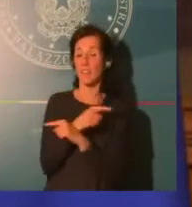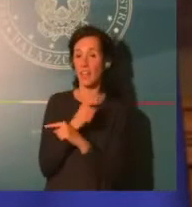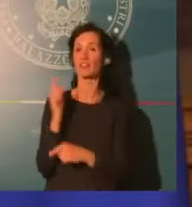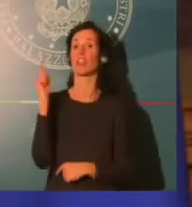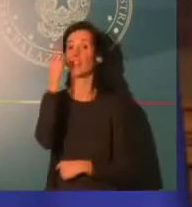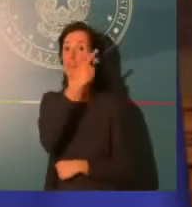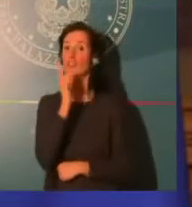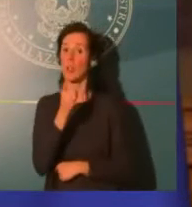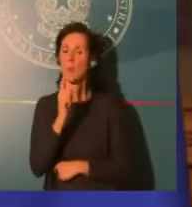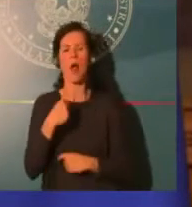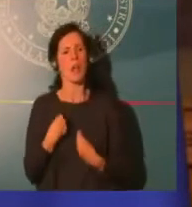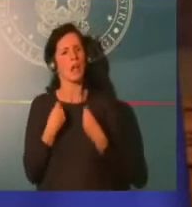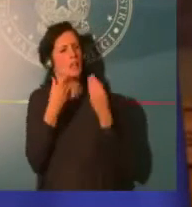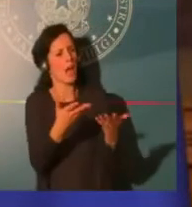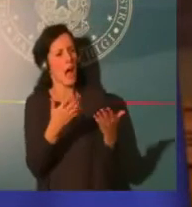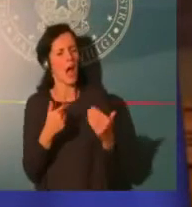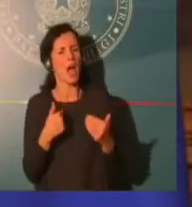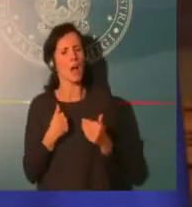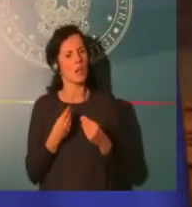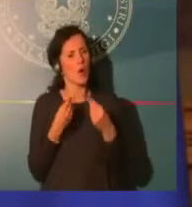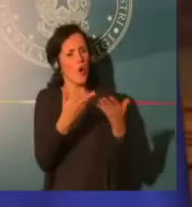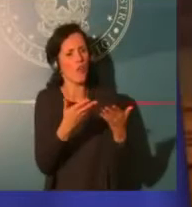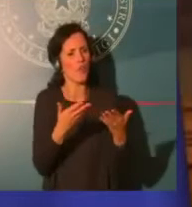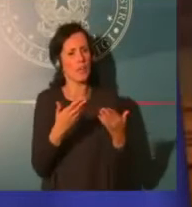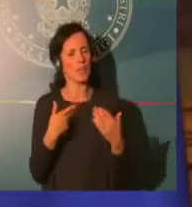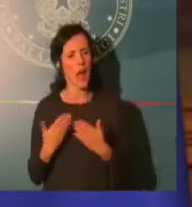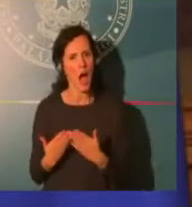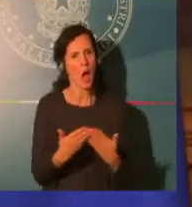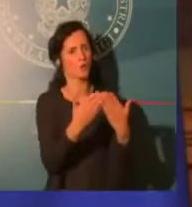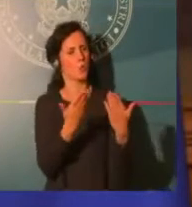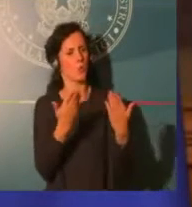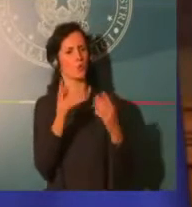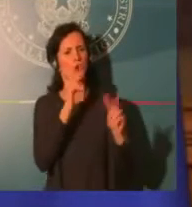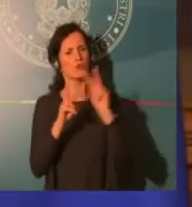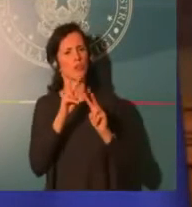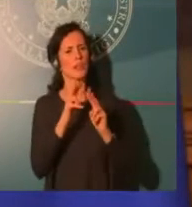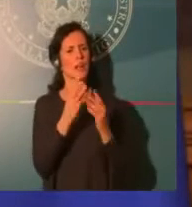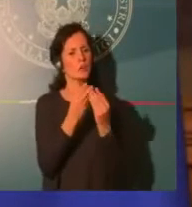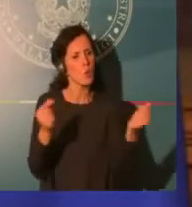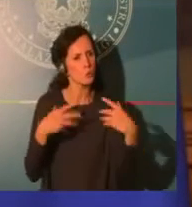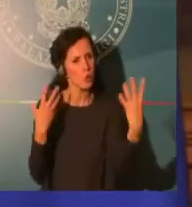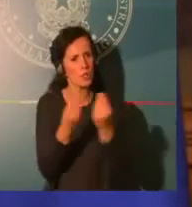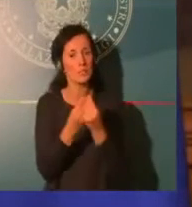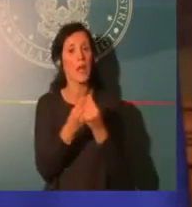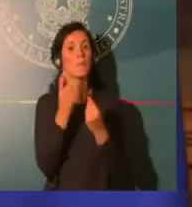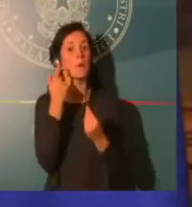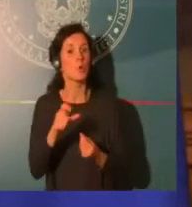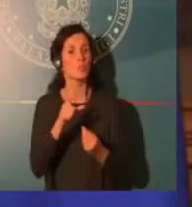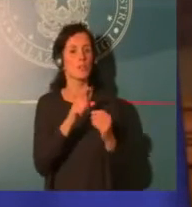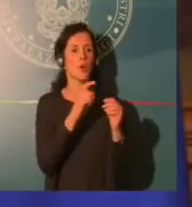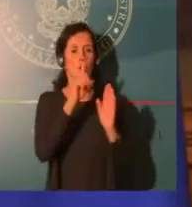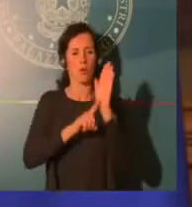controllo e di controllare, di mettere in sicurezza il Paese. Cioè mi spiego, solo per far capire a tutti